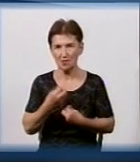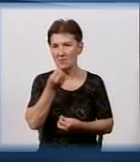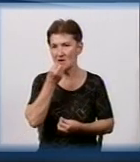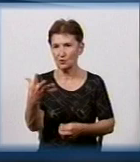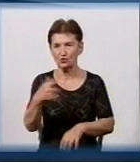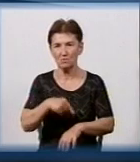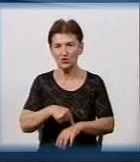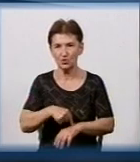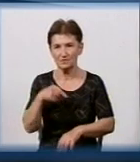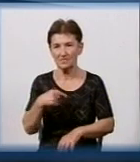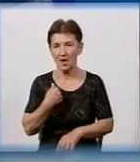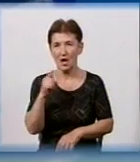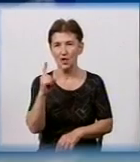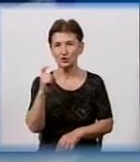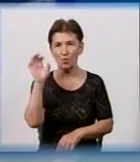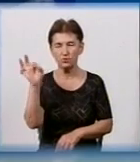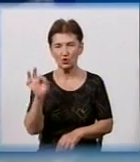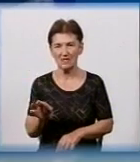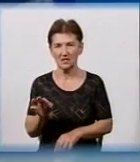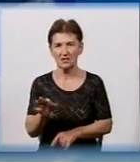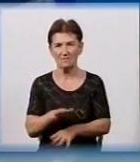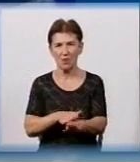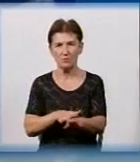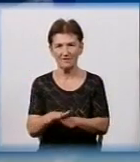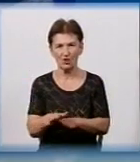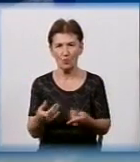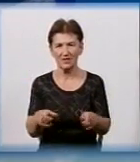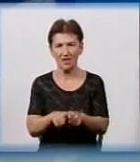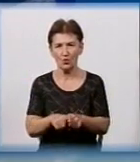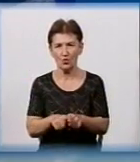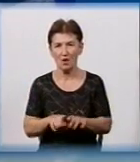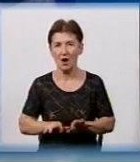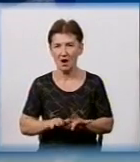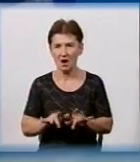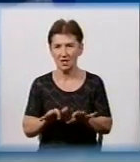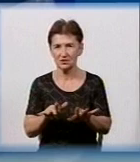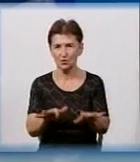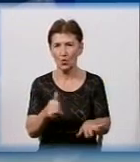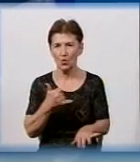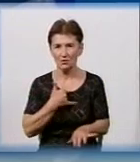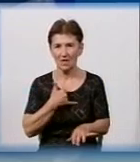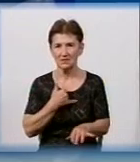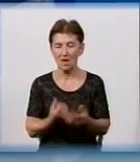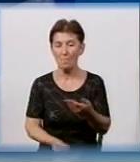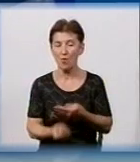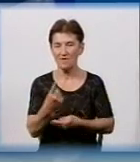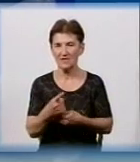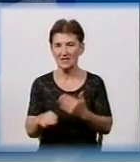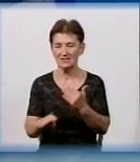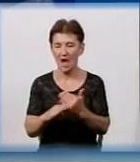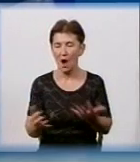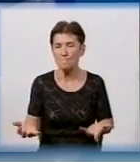100% проведемо не одну ще таку акцію. У нас з'явилася підтримка, тут хороша,